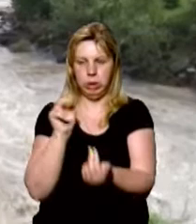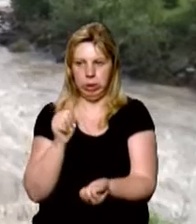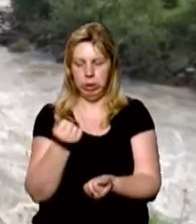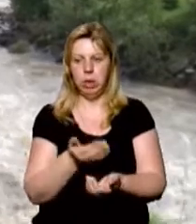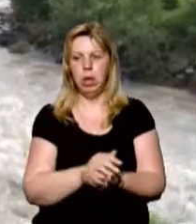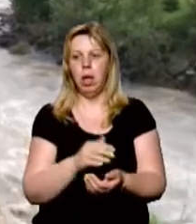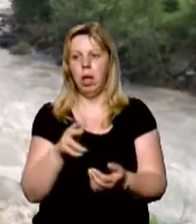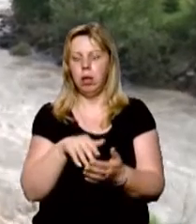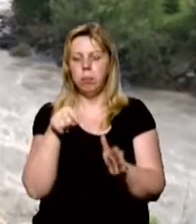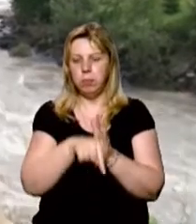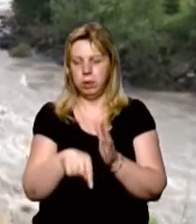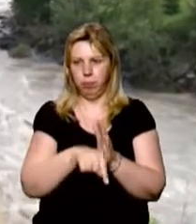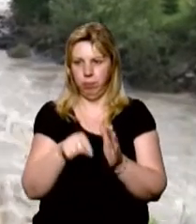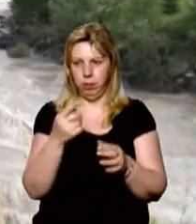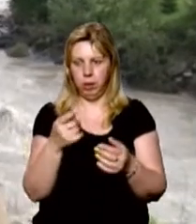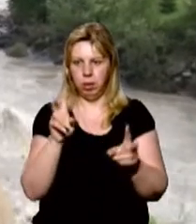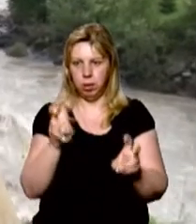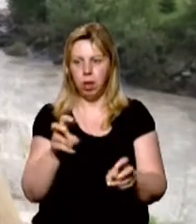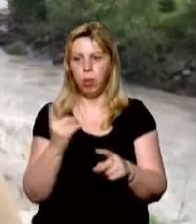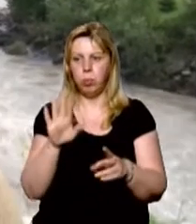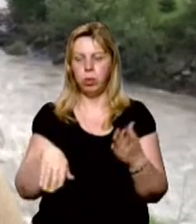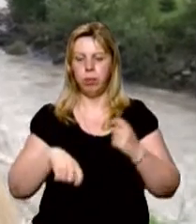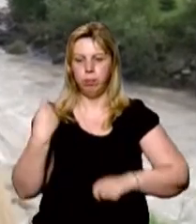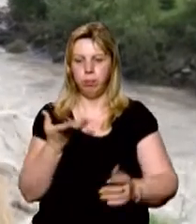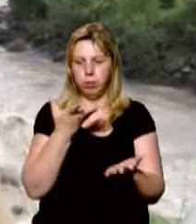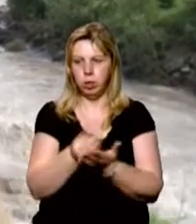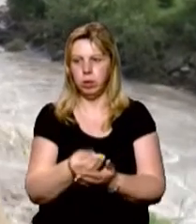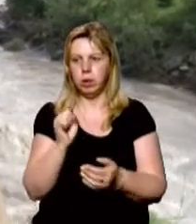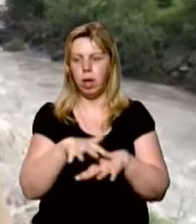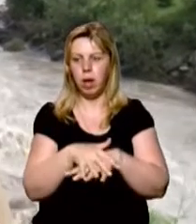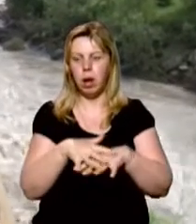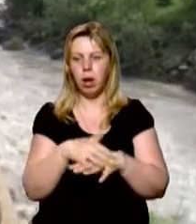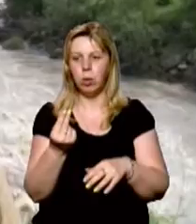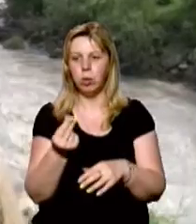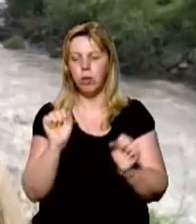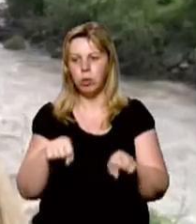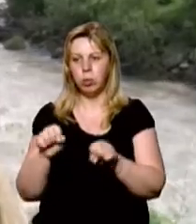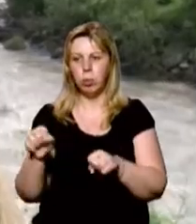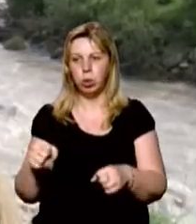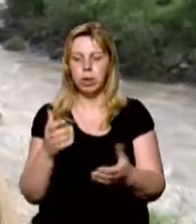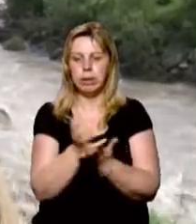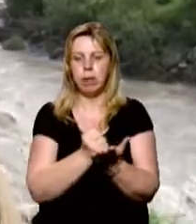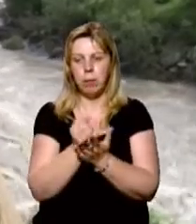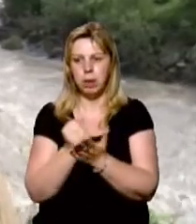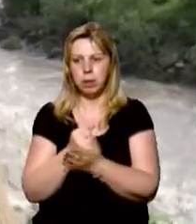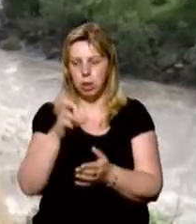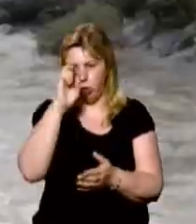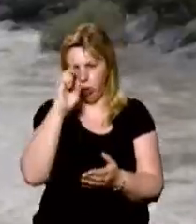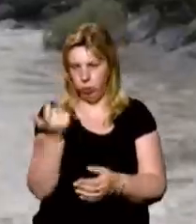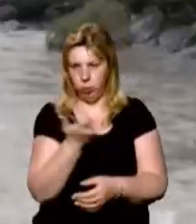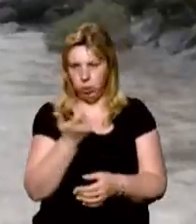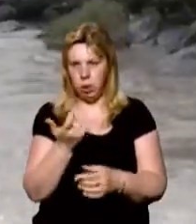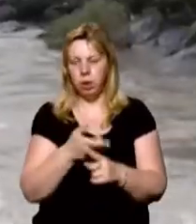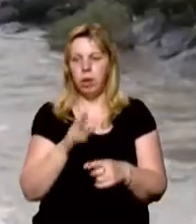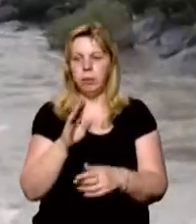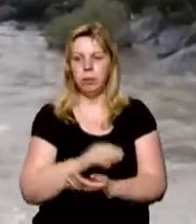місцевого локального значення, які будемо відшкодовувати за рахунок можливостей і ресурсів держлізгоспів».